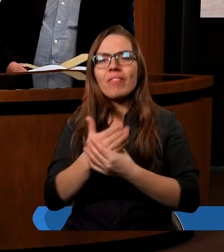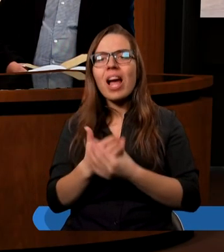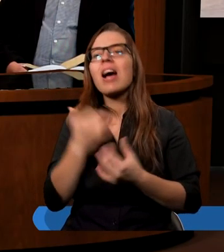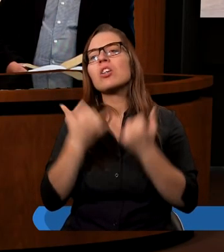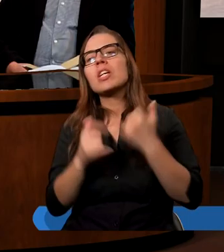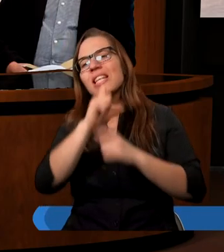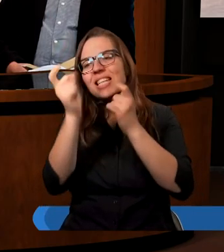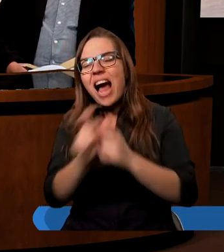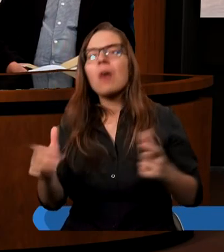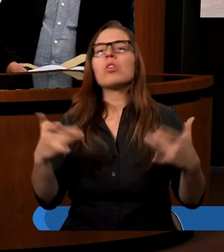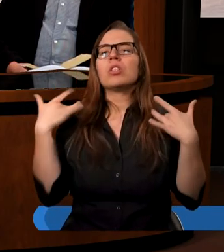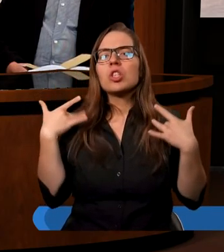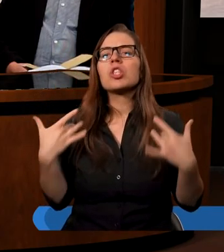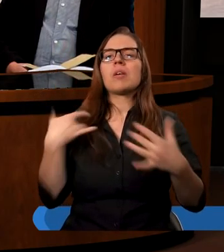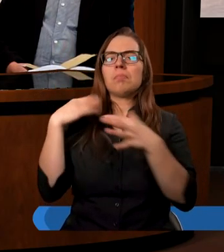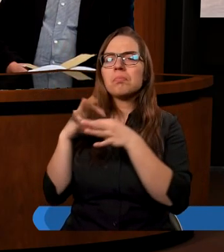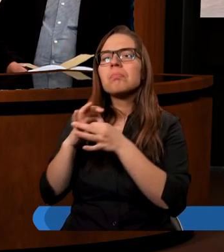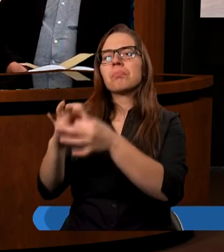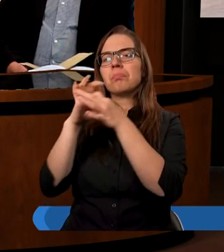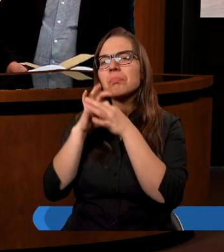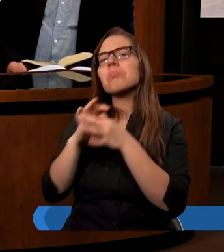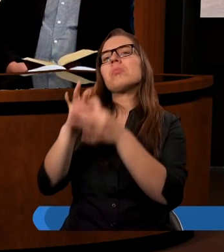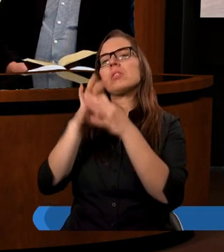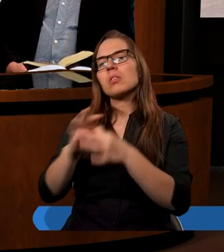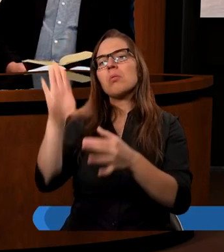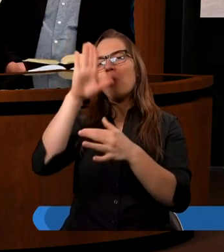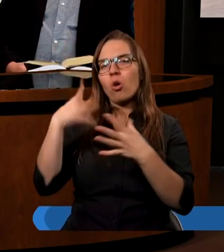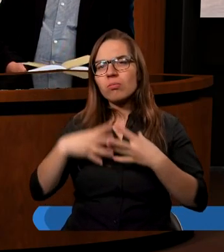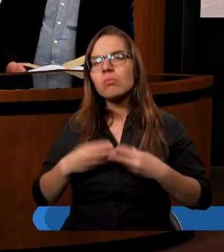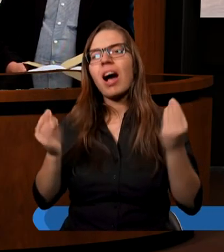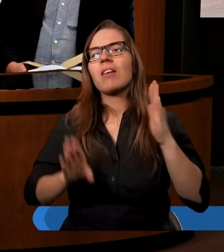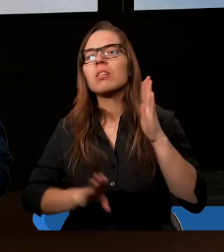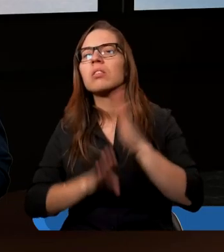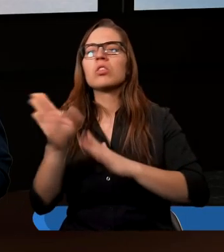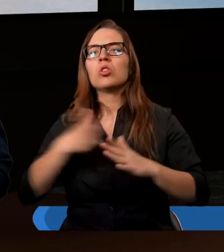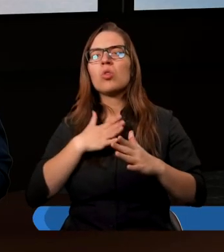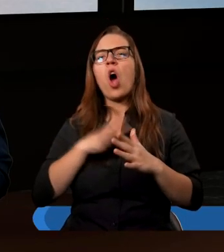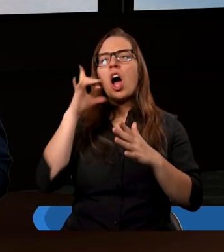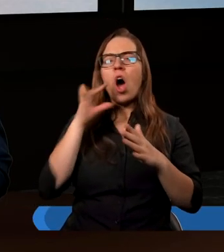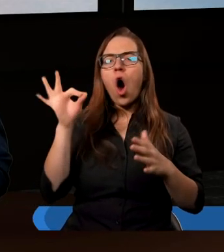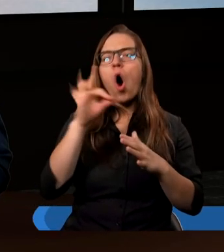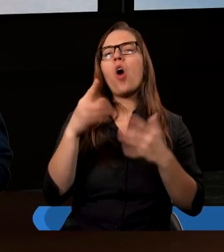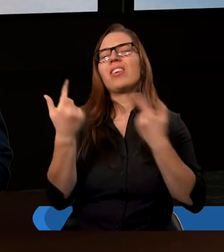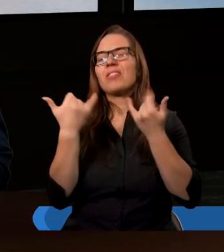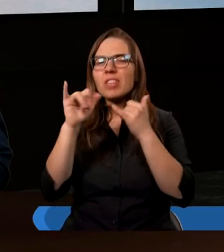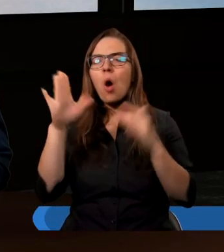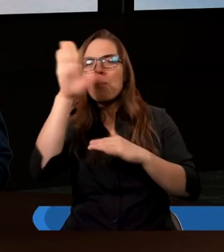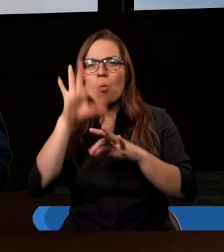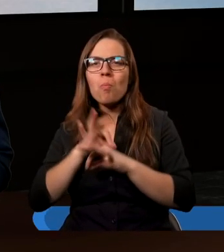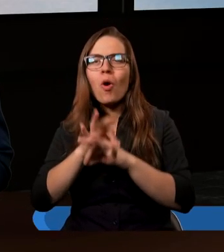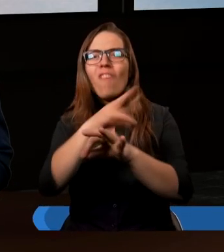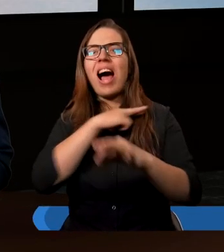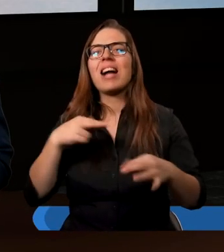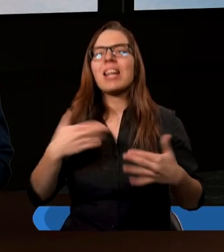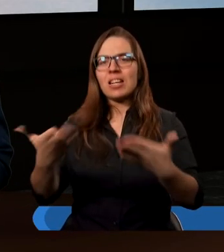że jeżeli całe życie faktycznie żyjemy z Bogiem i ta wiara wzrasta, to bez względu do jakie są okoliczności, zawsze wiemy, że Bóg nas prowadzi i się nami opiekuje,